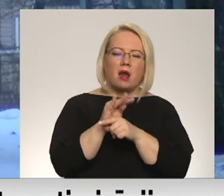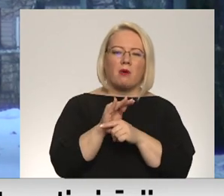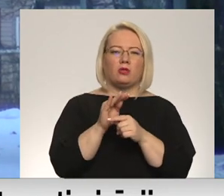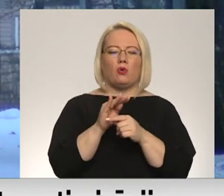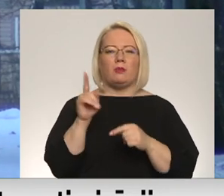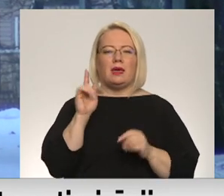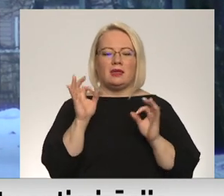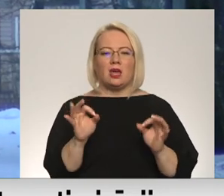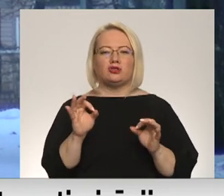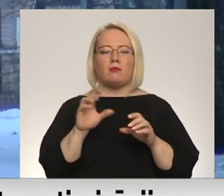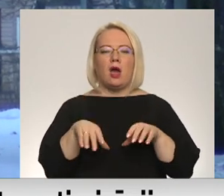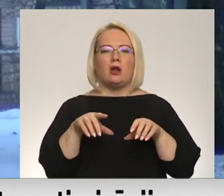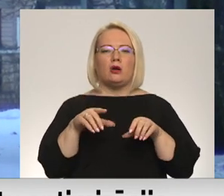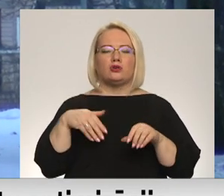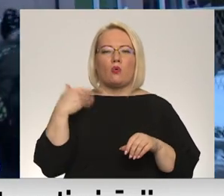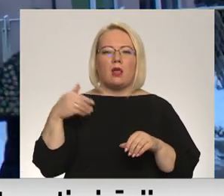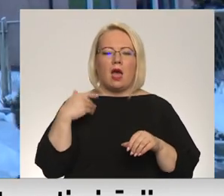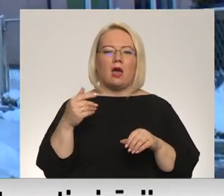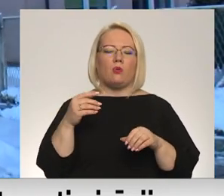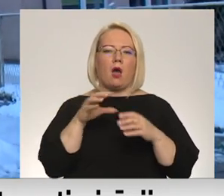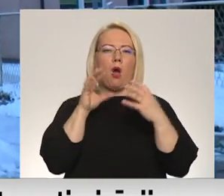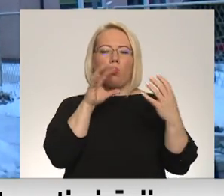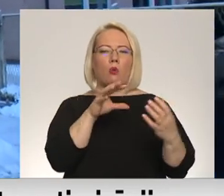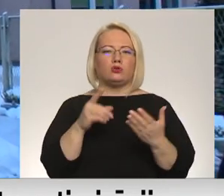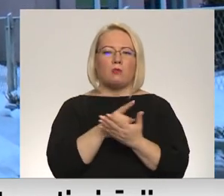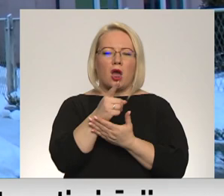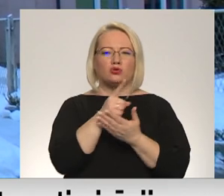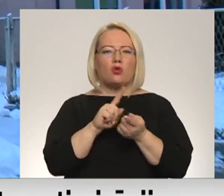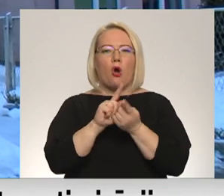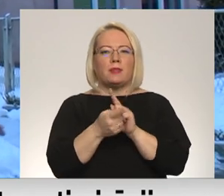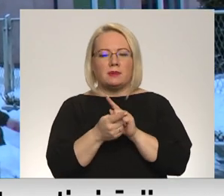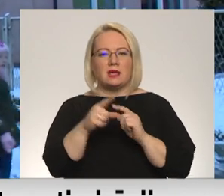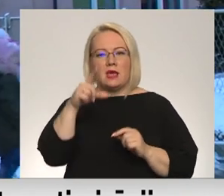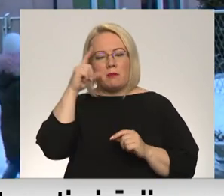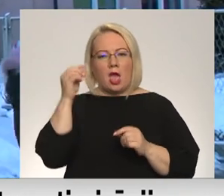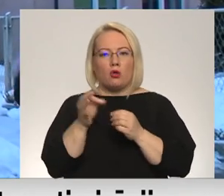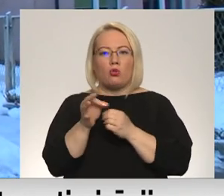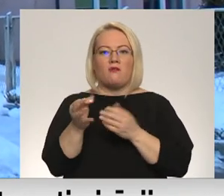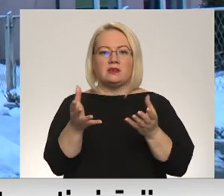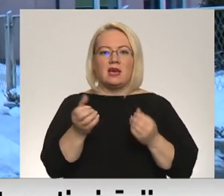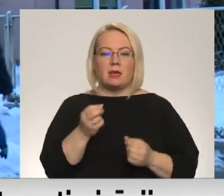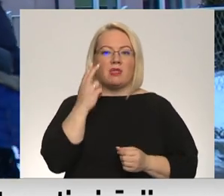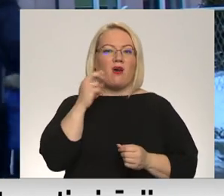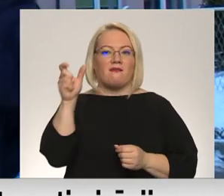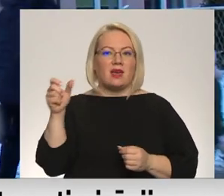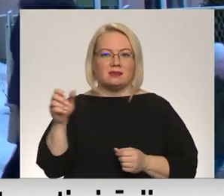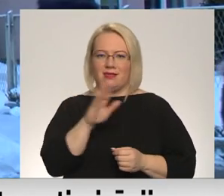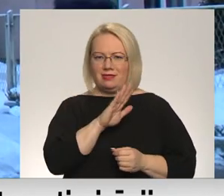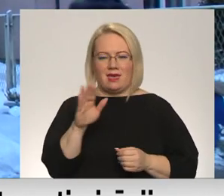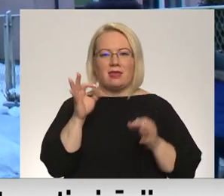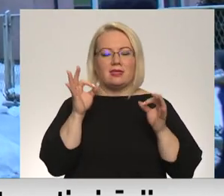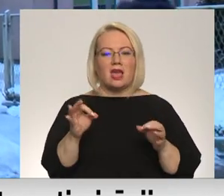gaidāmo skolē no autobusu maršrutu optimizāciju preļu novada domē saņemti nevis no bērnu vecākiem, bet jo īpaši